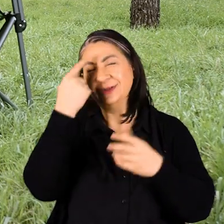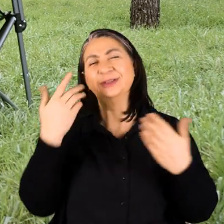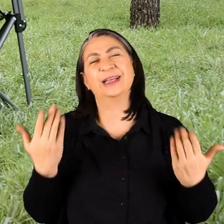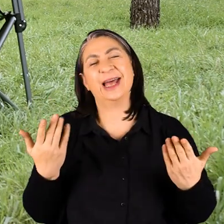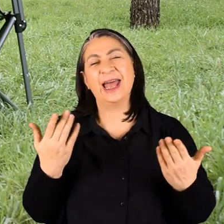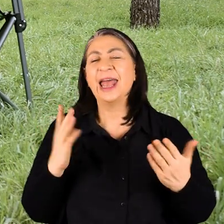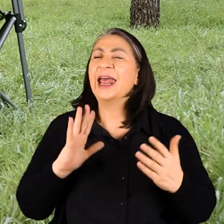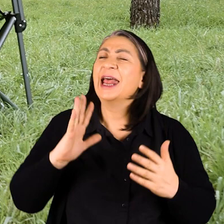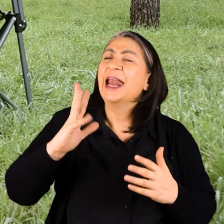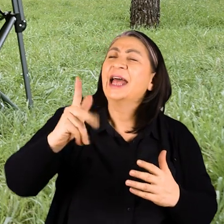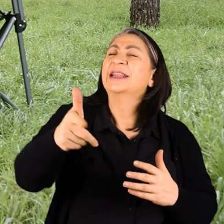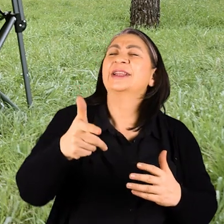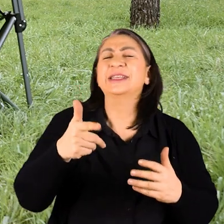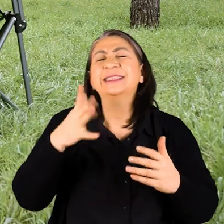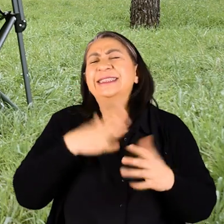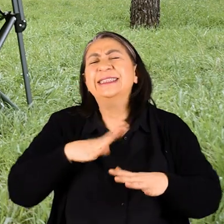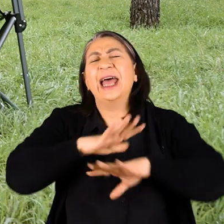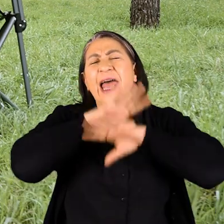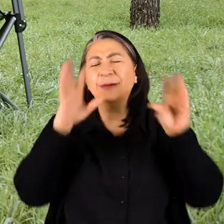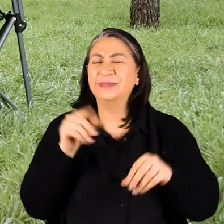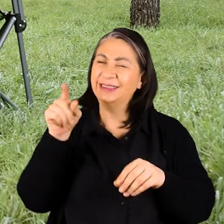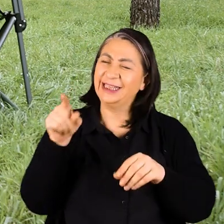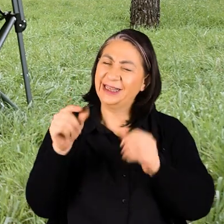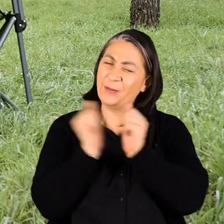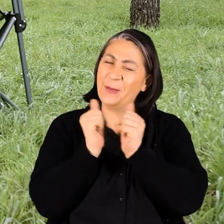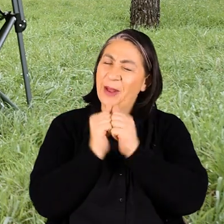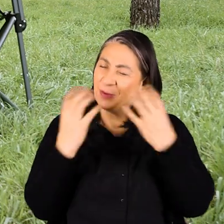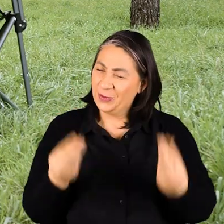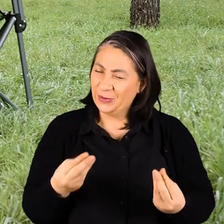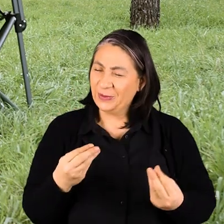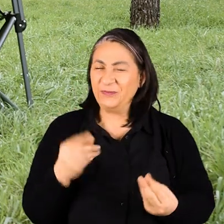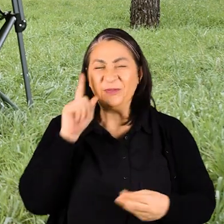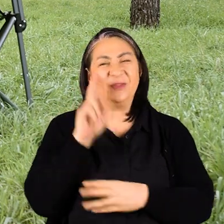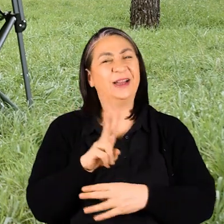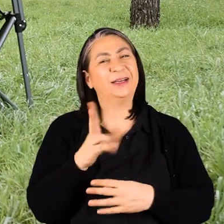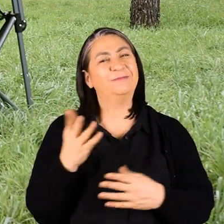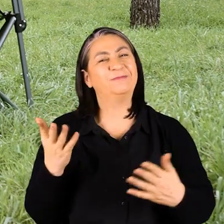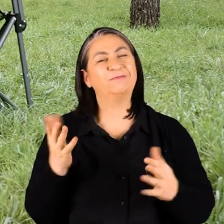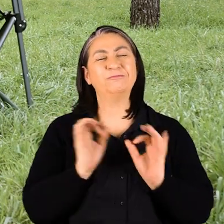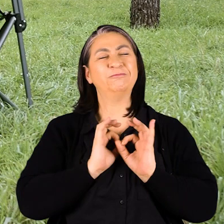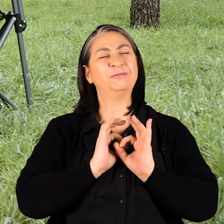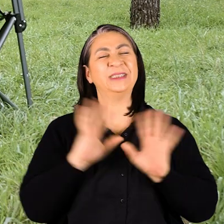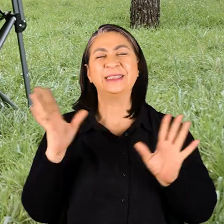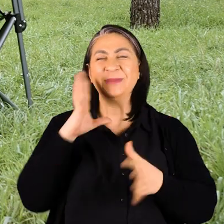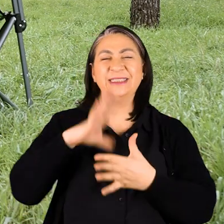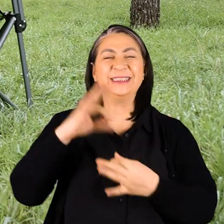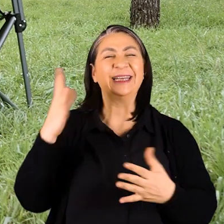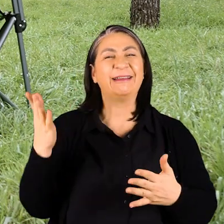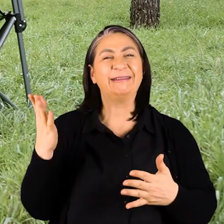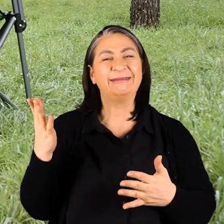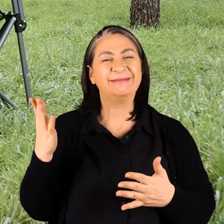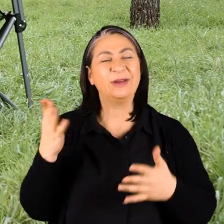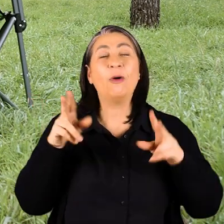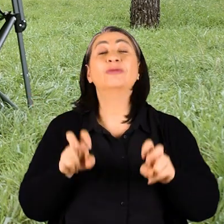ileriki zamanlarda tüm istediklerin senin lehinde olur İnşallah hepimiz Valla mis gibi insanlar valla arkadaşlar